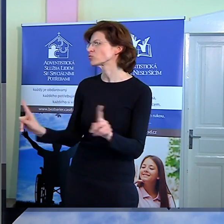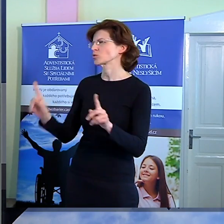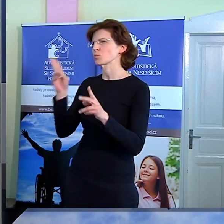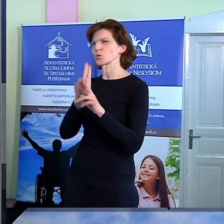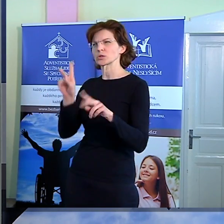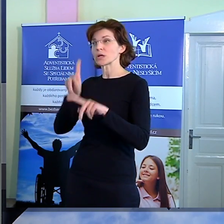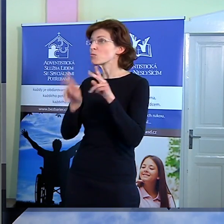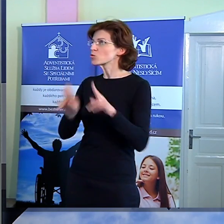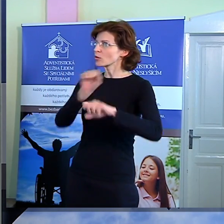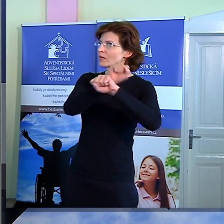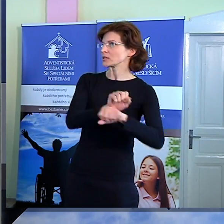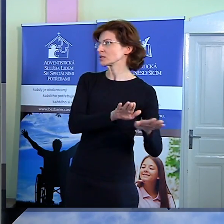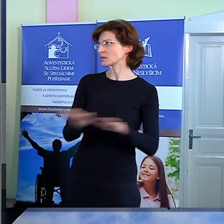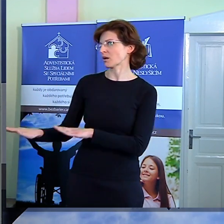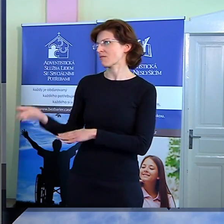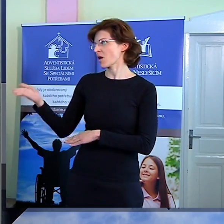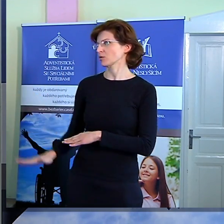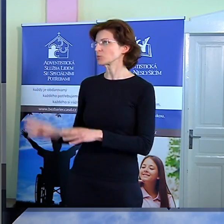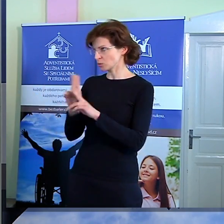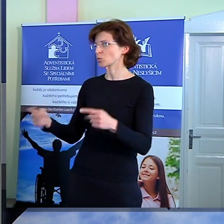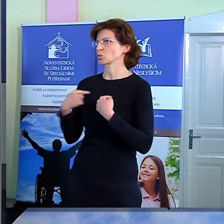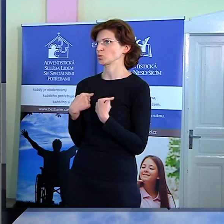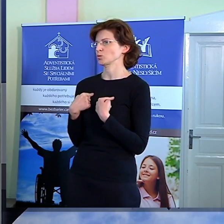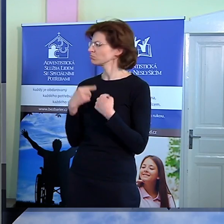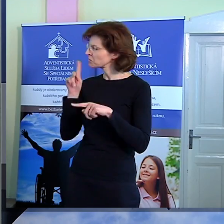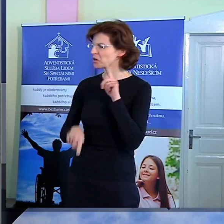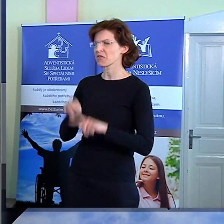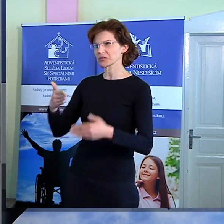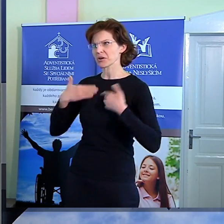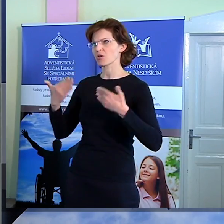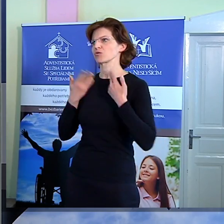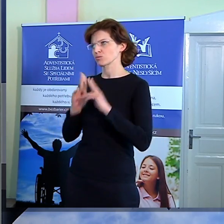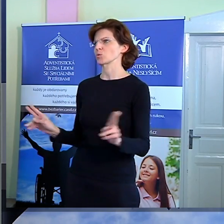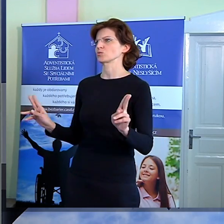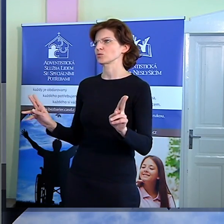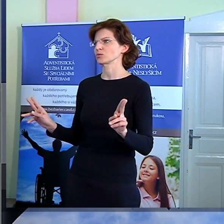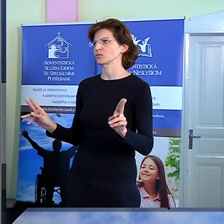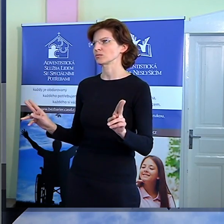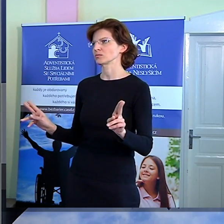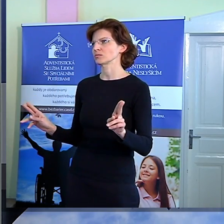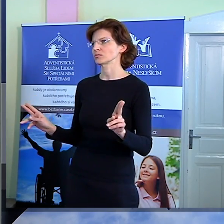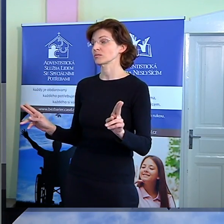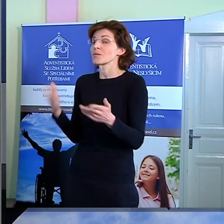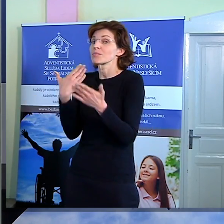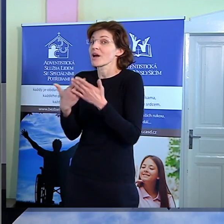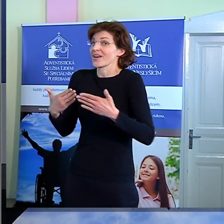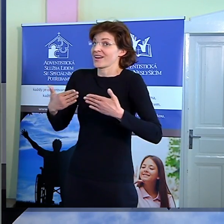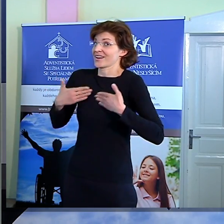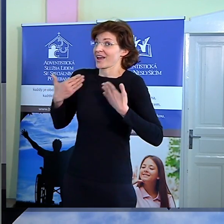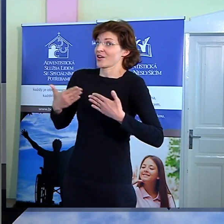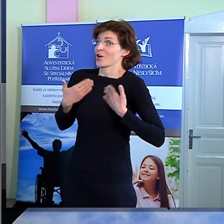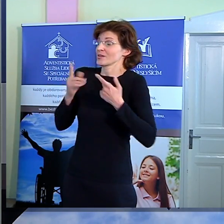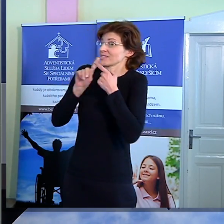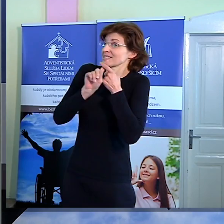že z vězení vůbec nemusí výjít a přesto se chce radovat. A jasně z toho vyplývá, že radost není závislá